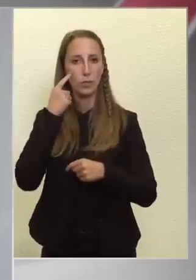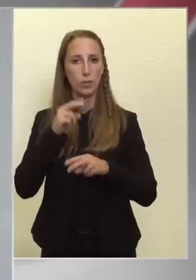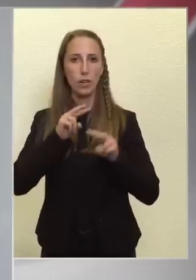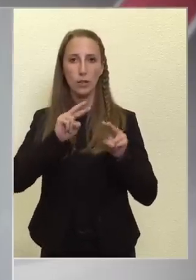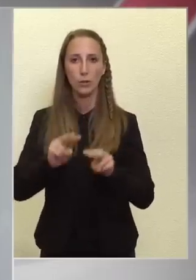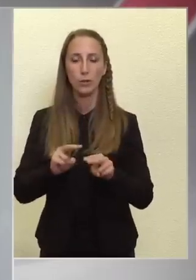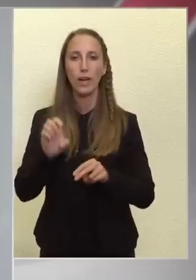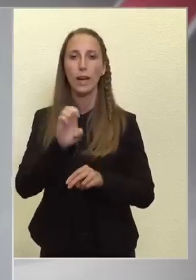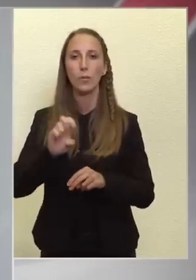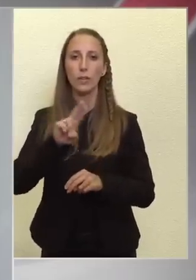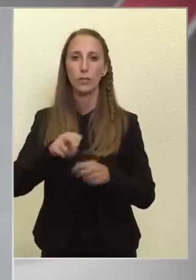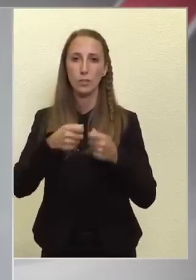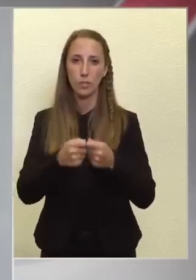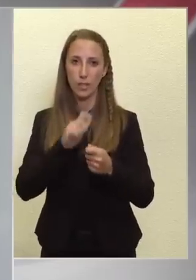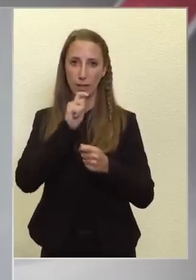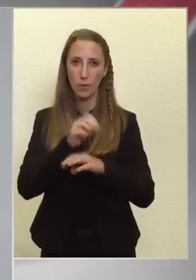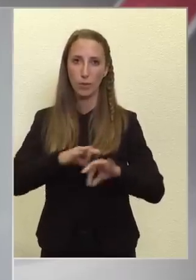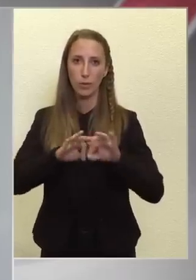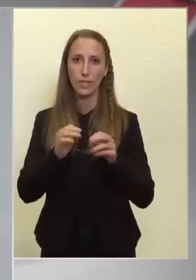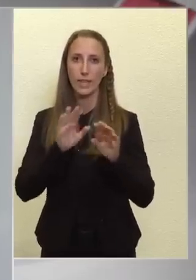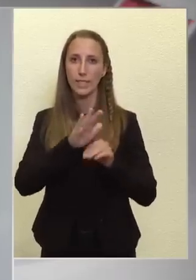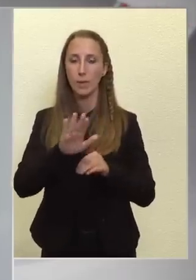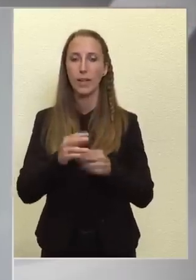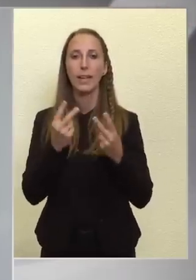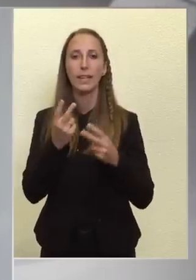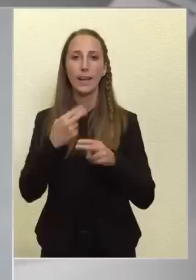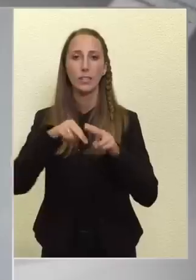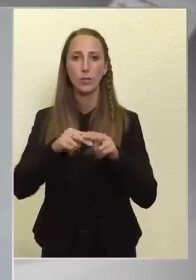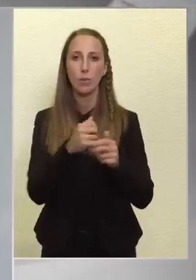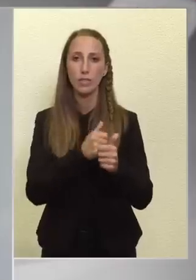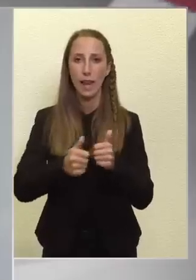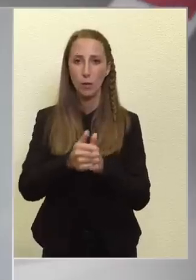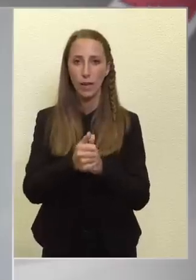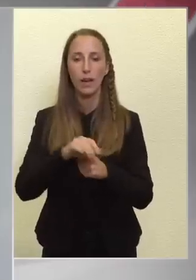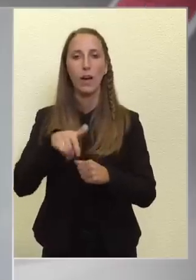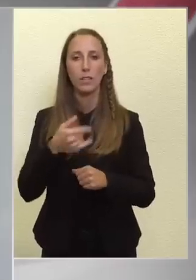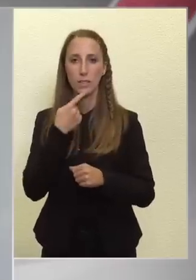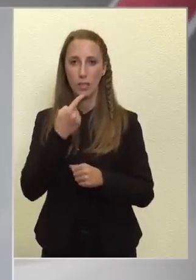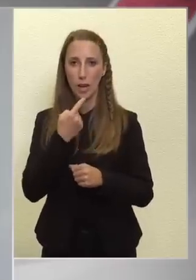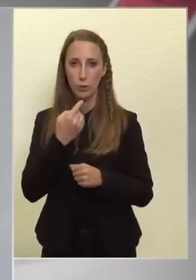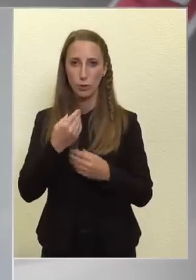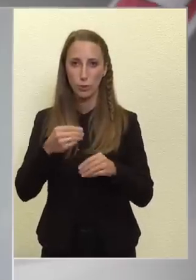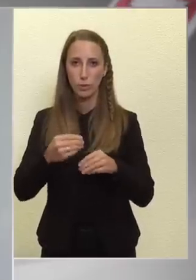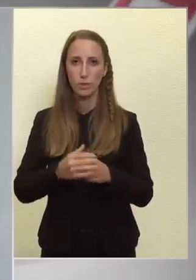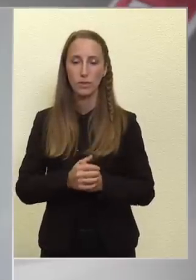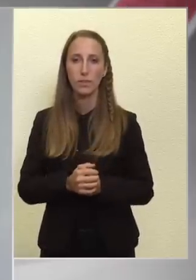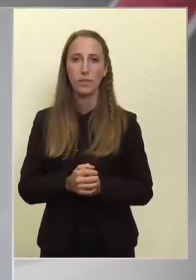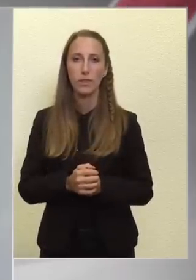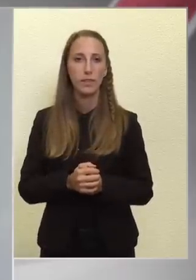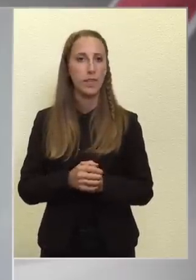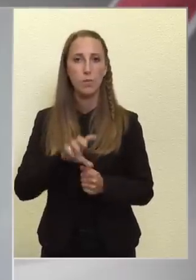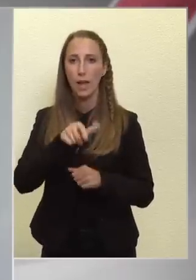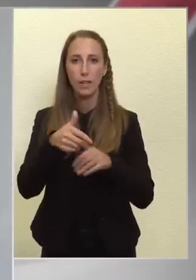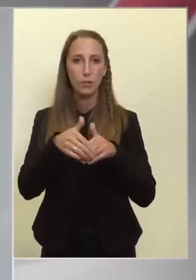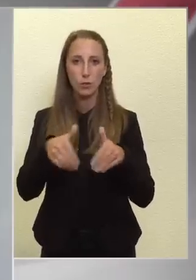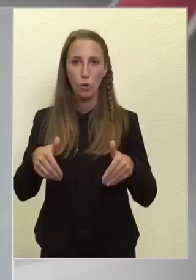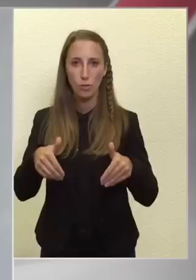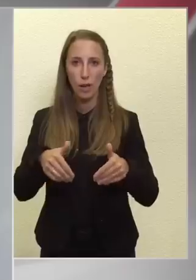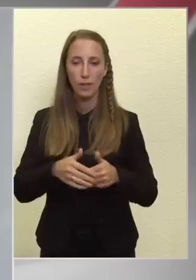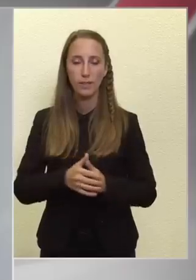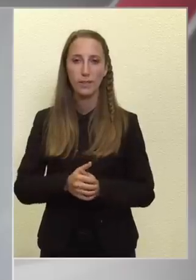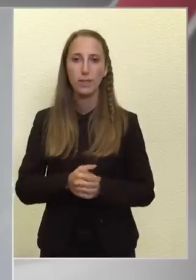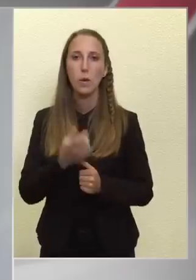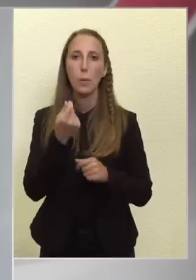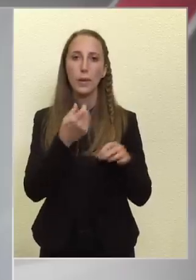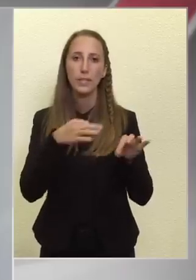Európai Uniós tagságnak Magyarország számára lényegesen több az előnye, és azt is elmondtuk, hogy nem elsősorban a